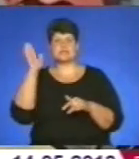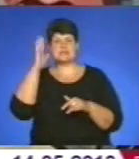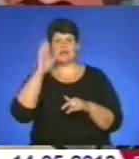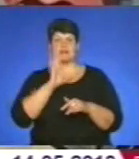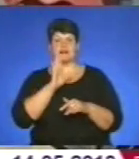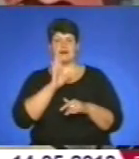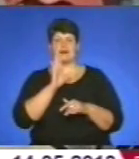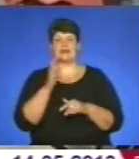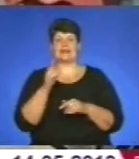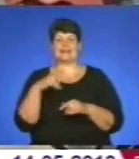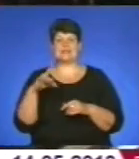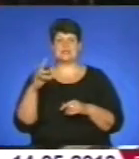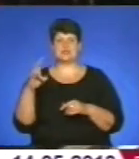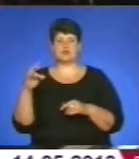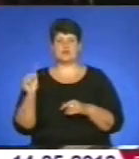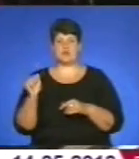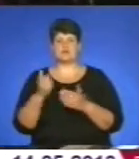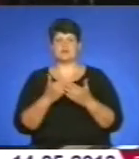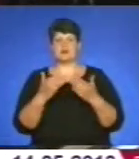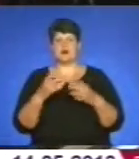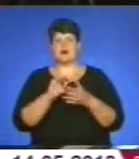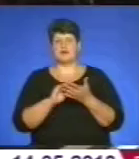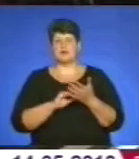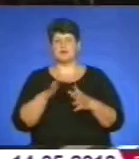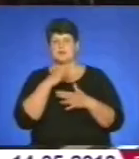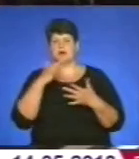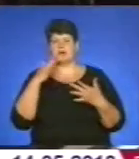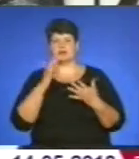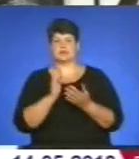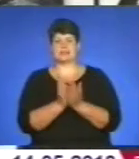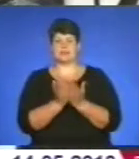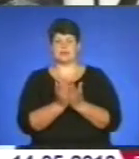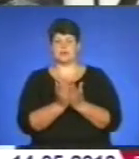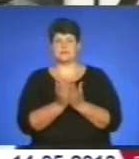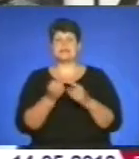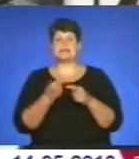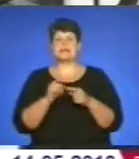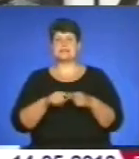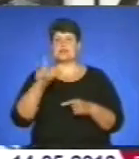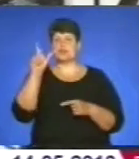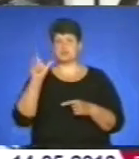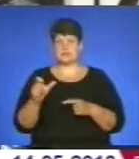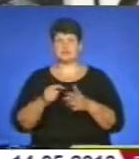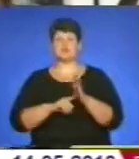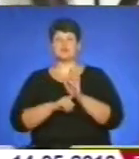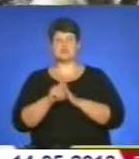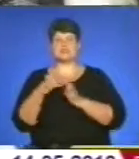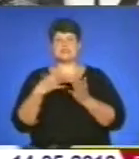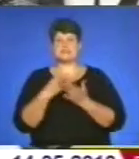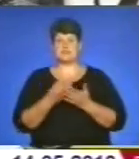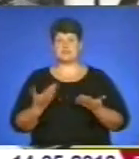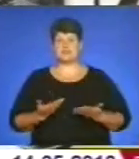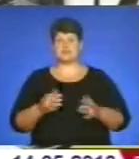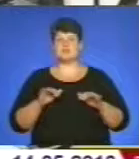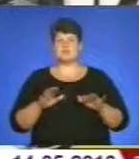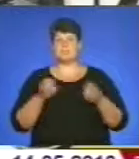міжнародних виставок художньої фотографії, автор багатьох видатних книжок. Ця людина, яка розпочинала свій життєвий шлях просто